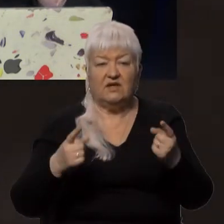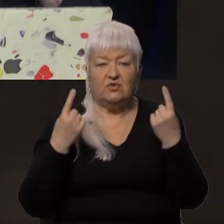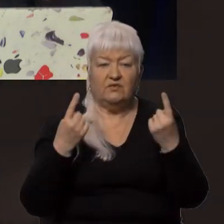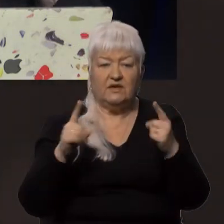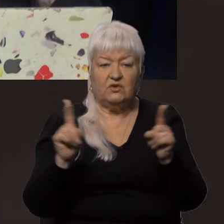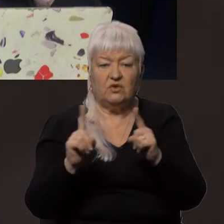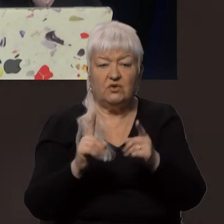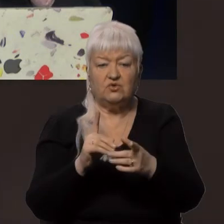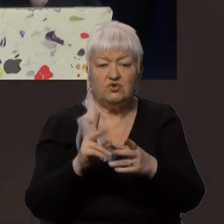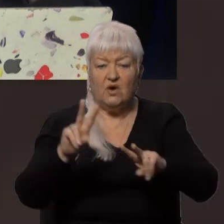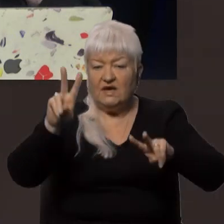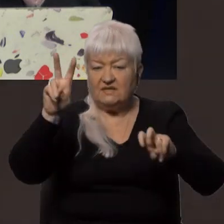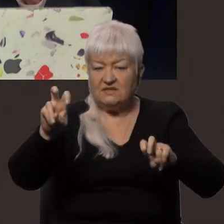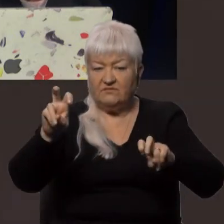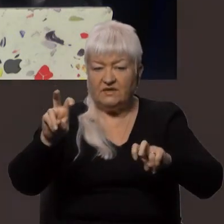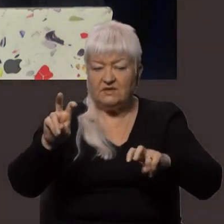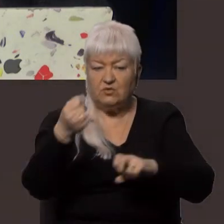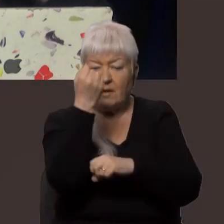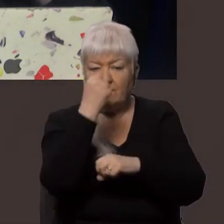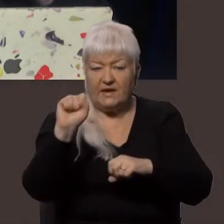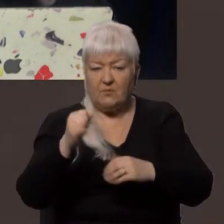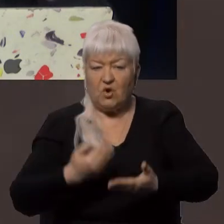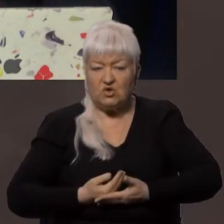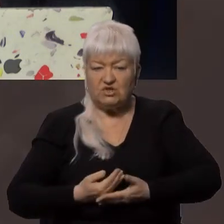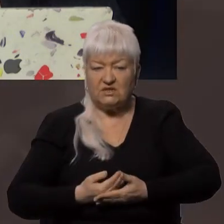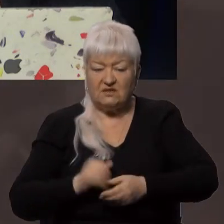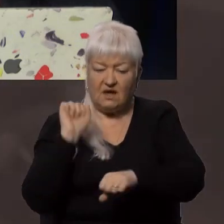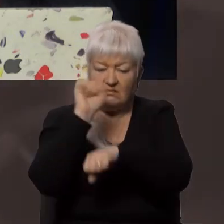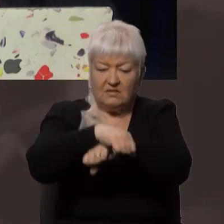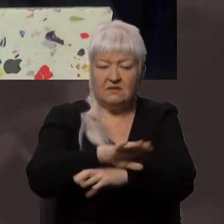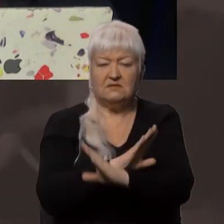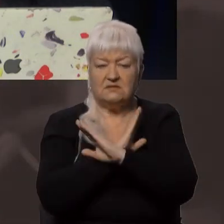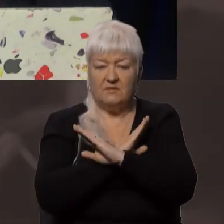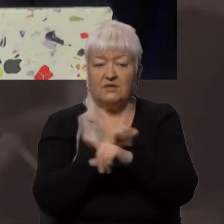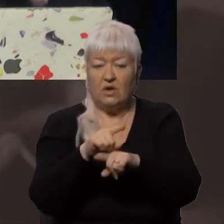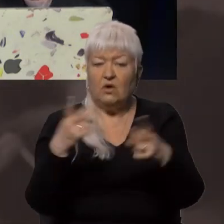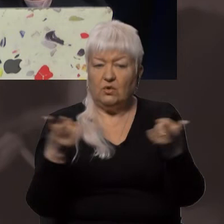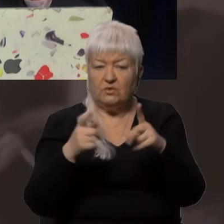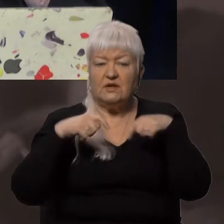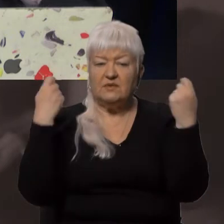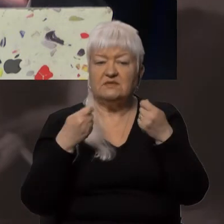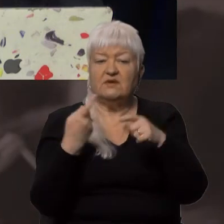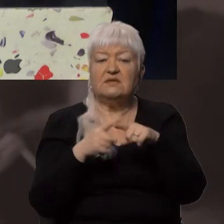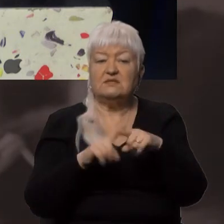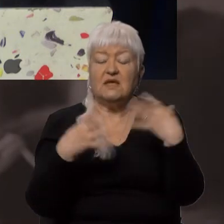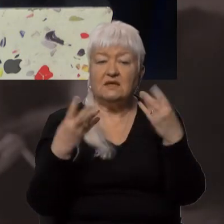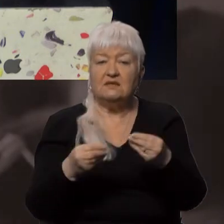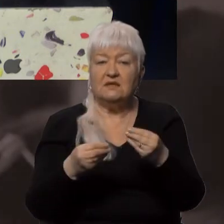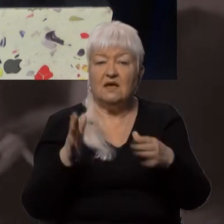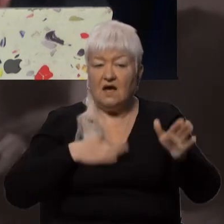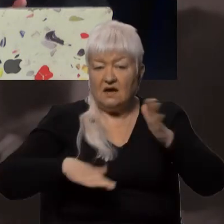смертю, і яке, власне, є святом, його треба святкувати. Тут це дні радості. Але